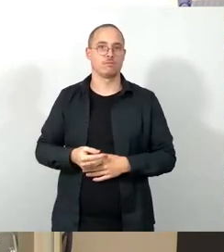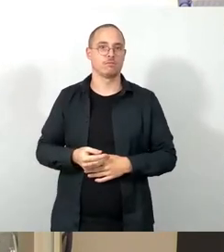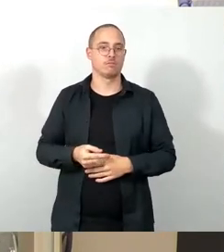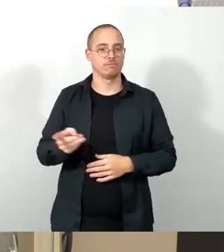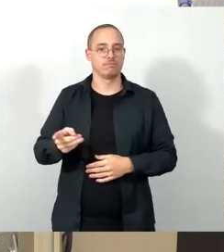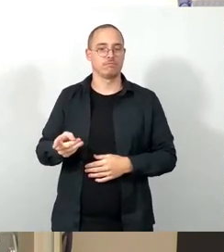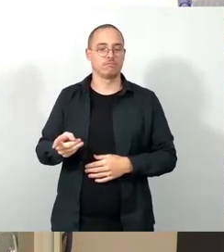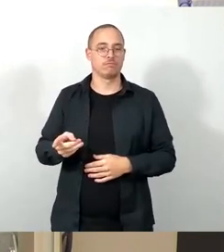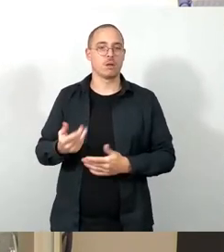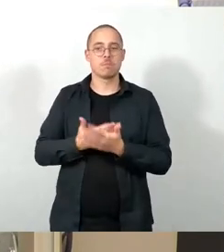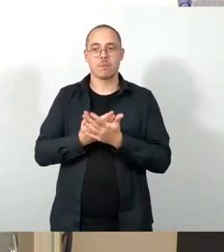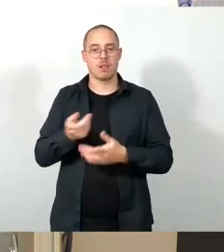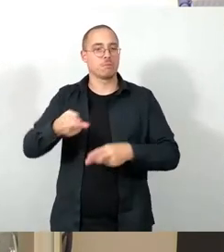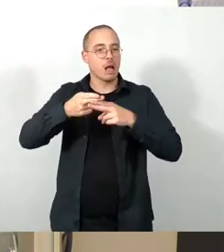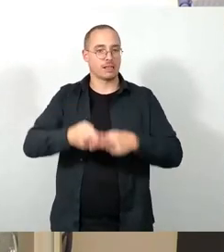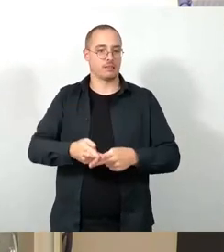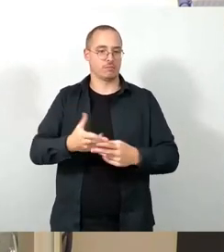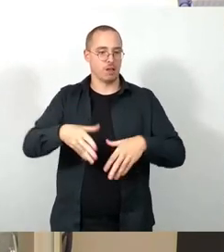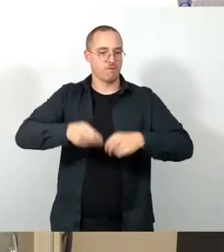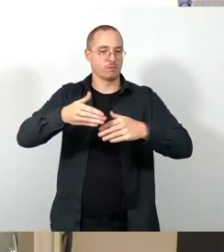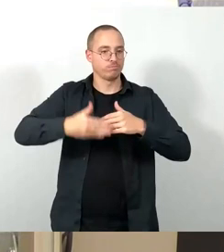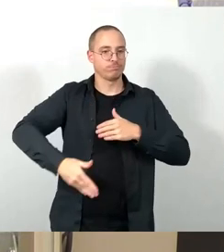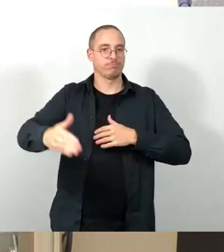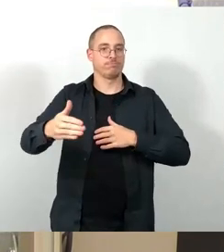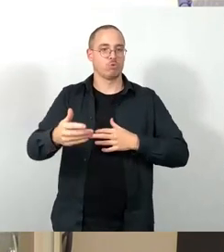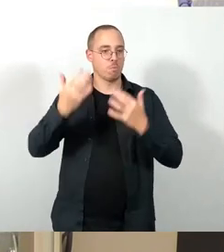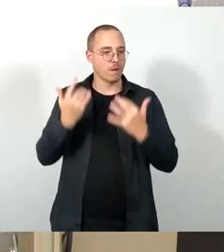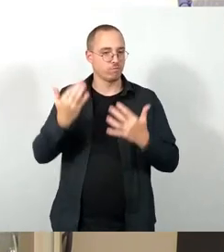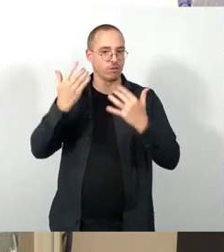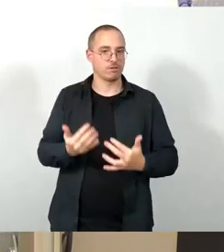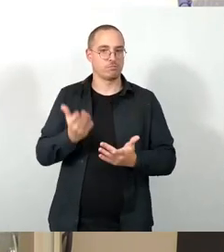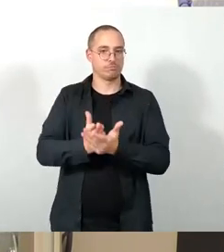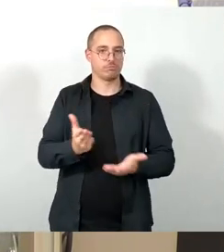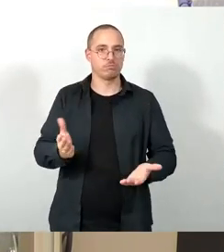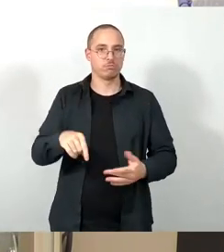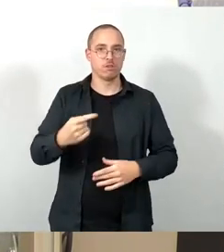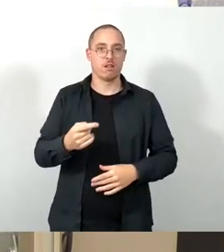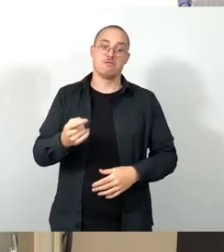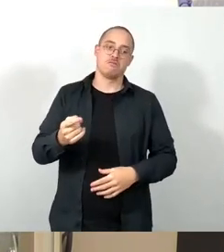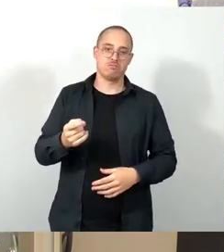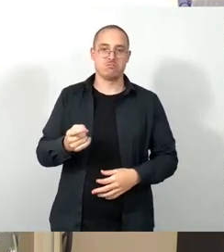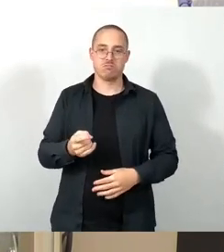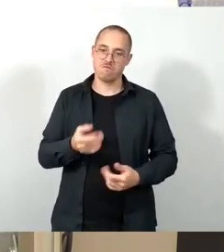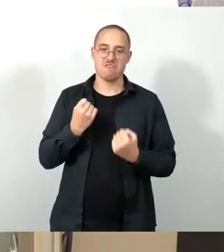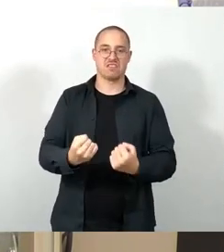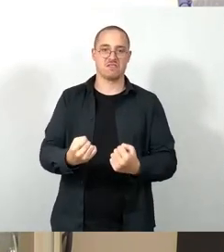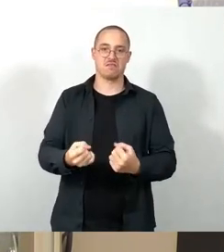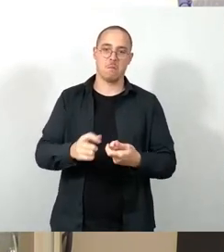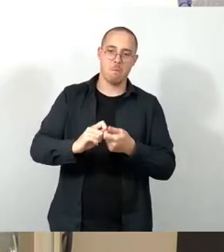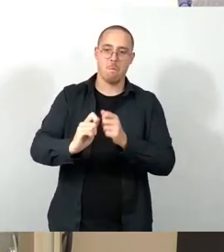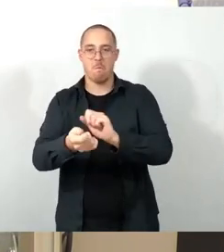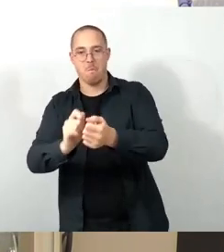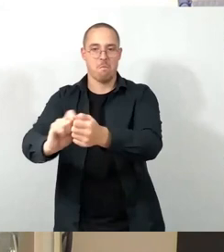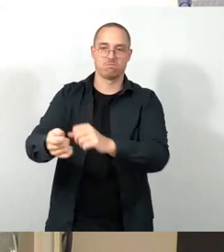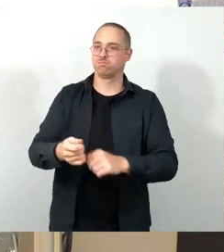der Rente ist und die Rente sozusagen berechnet ist, dann wird sich daran nicht mehr viel ändern danach. Und deswegen macht es an